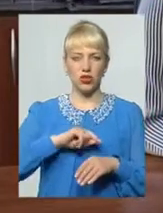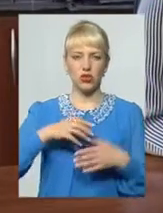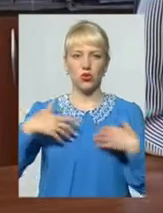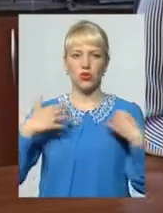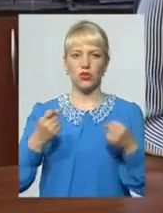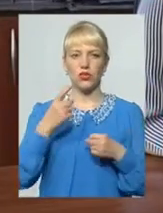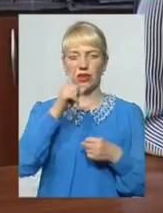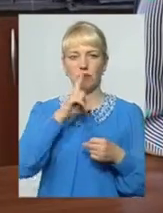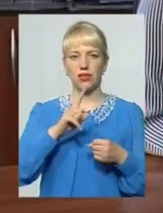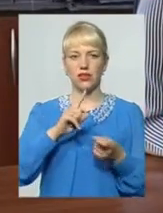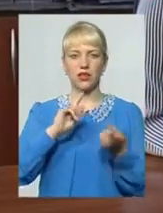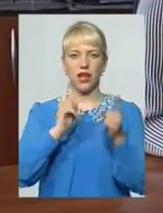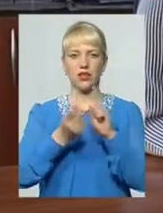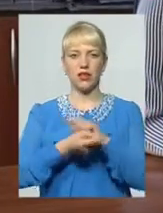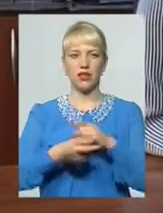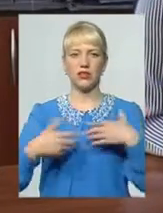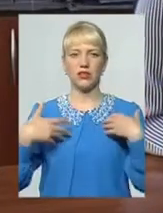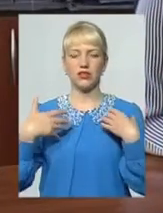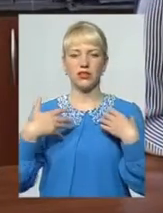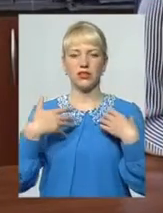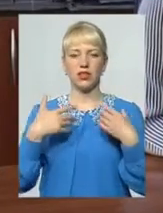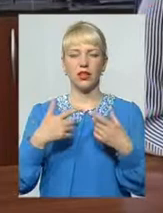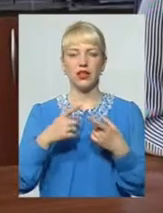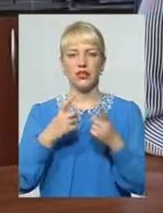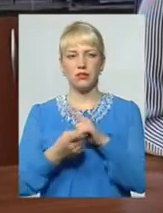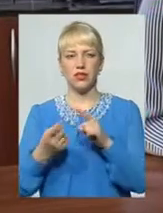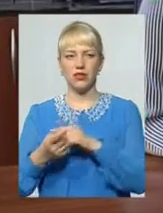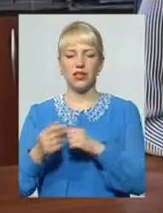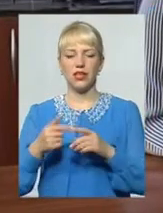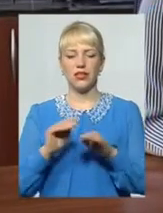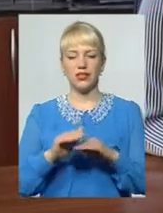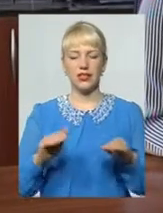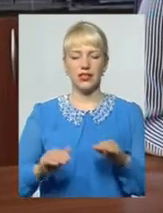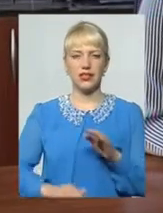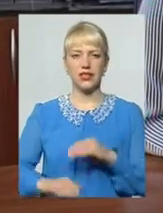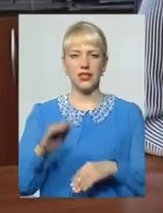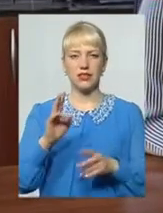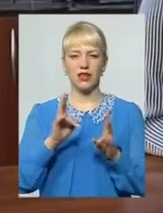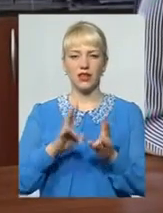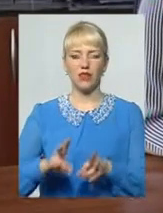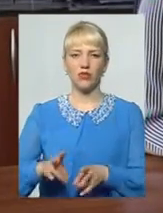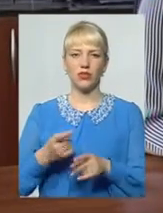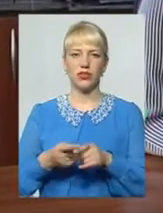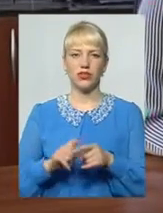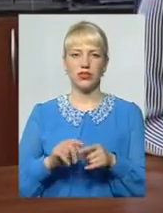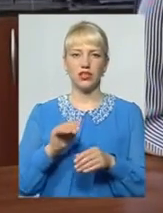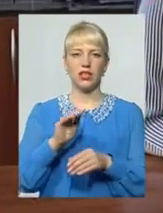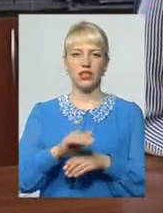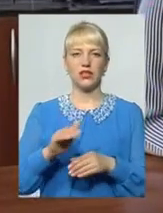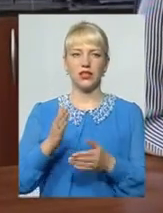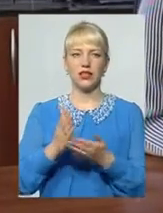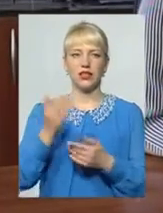кардинально змінюється Тобто ці діти з дитинства травмуються і вони відчуджені